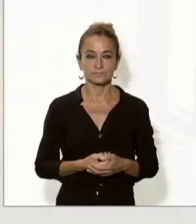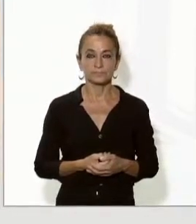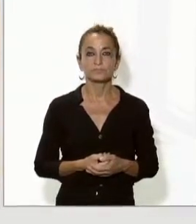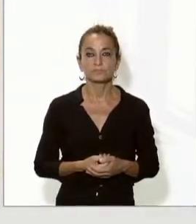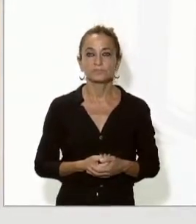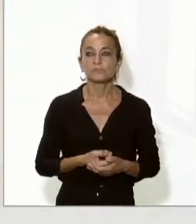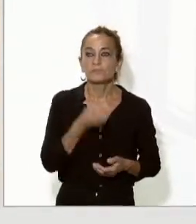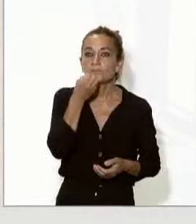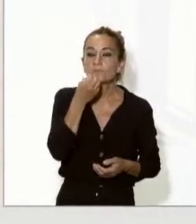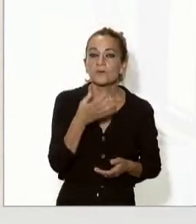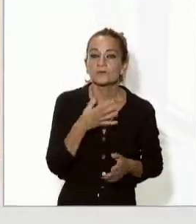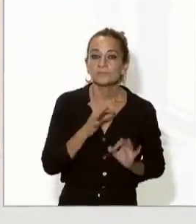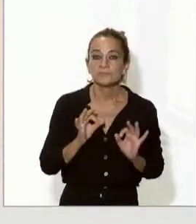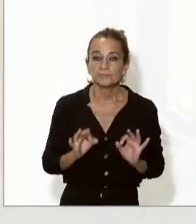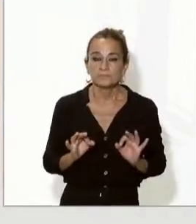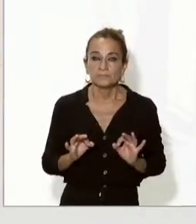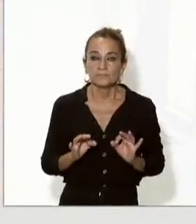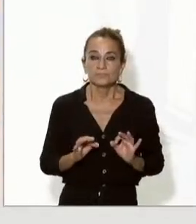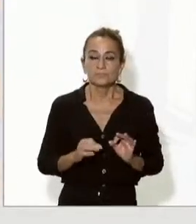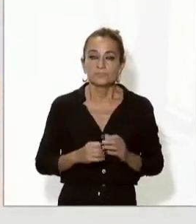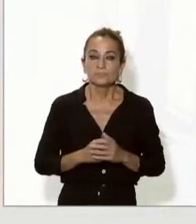Bé de fet nosaltres